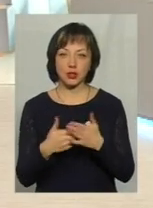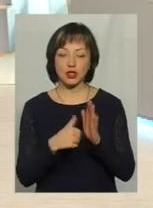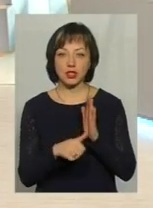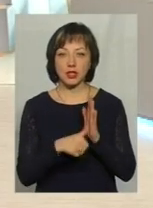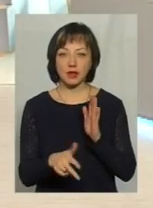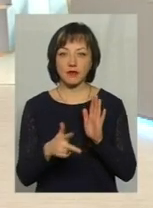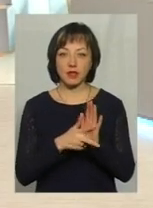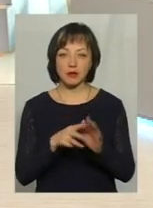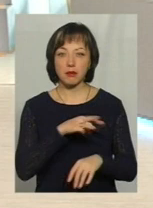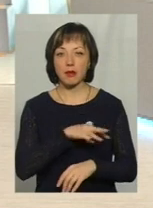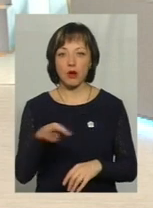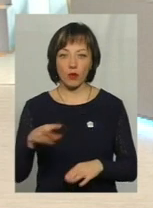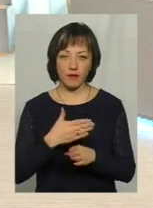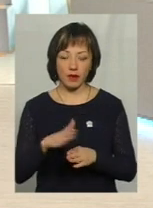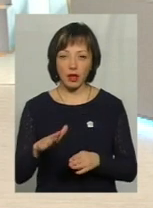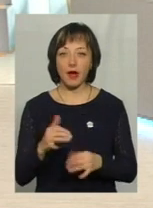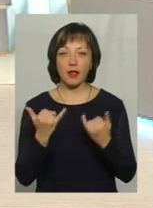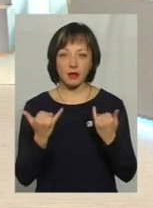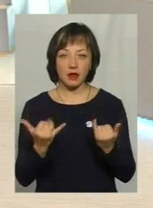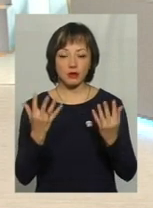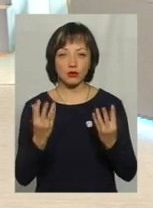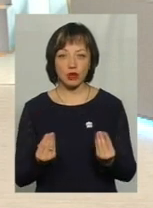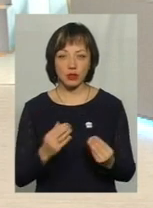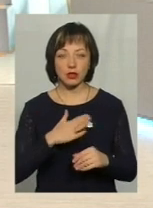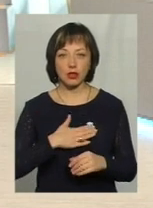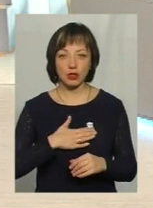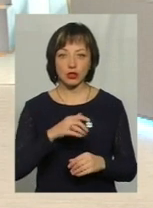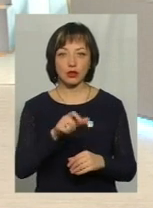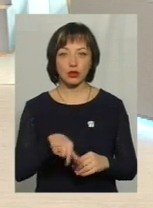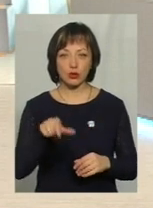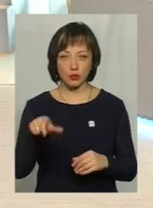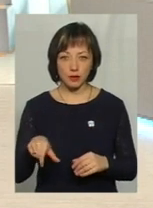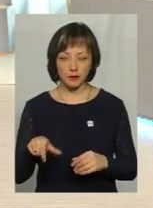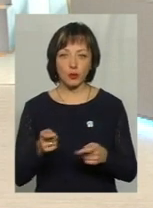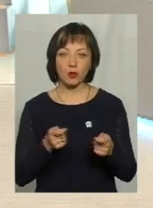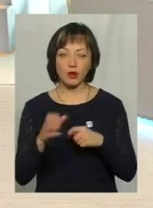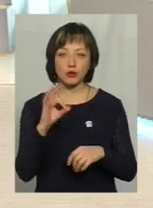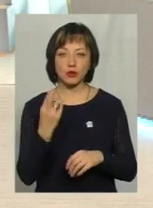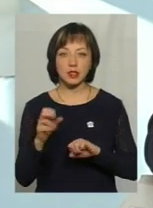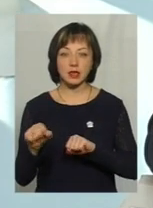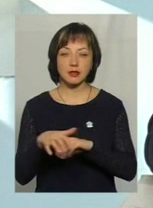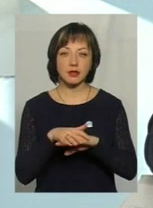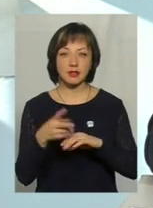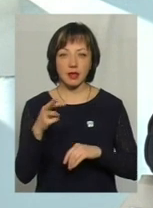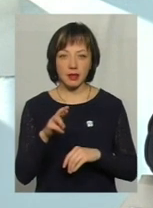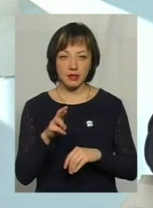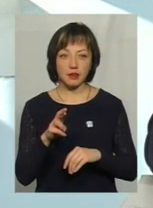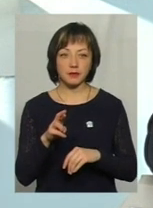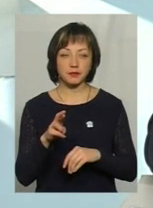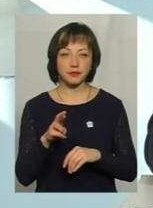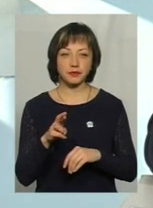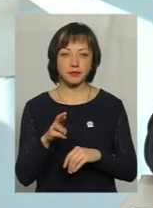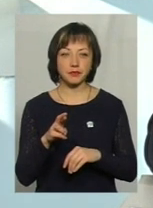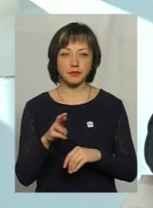мільйонів гривень. На даний час наші управління соціального захисту населення взяли відповідні